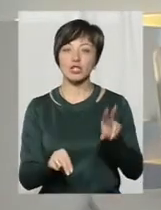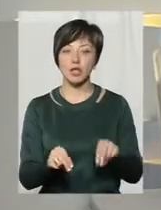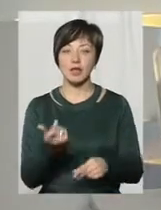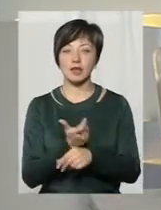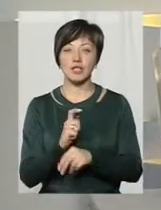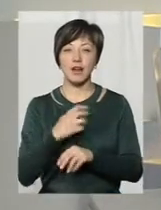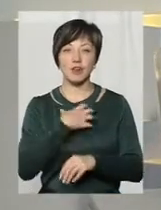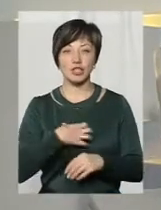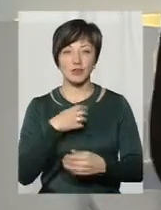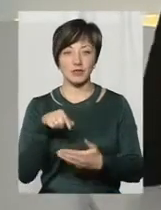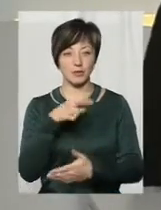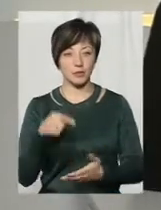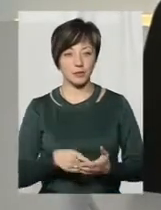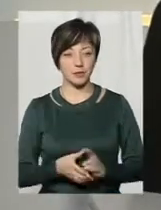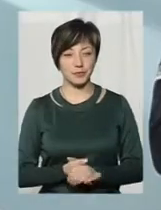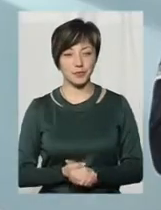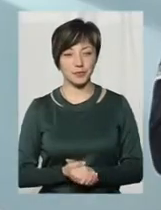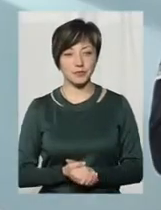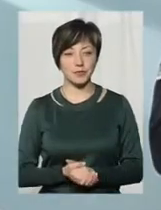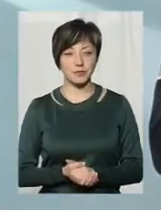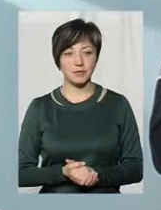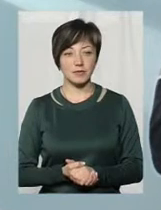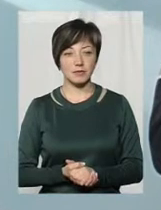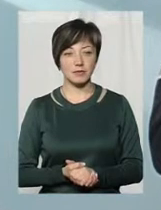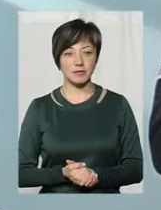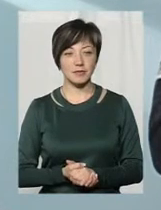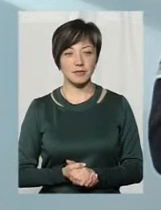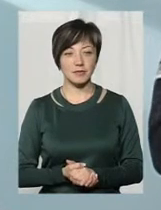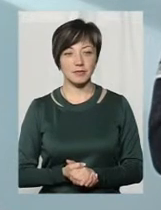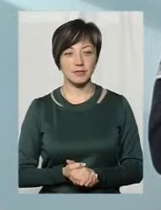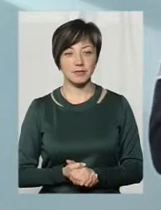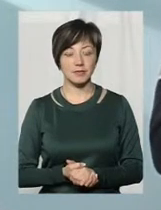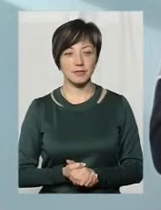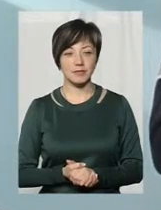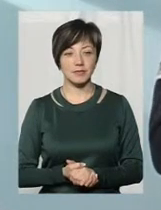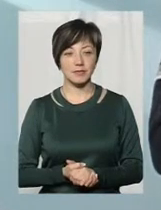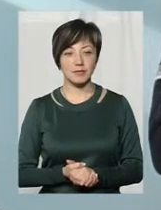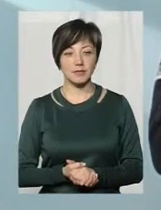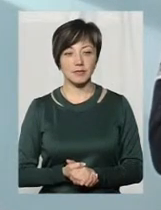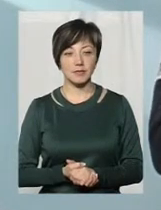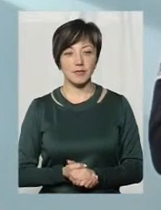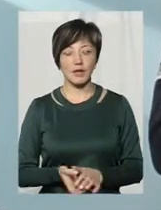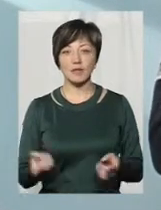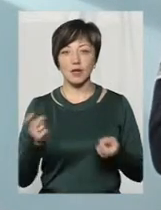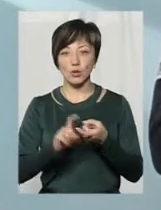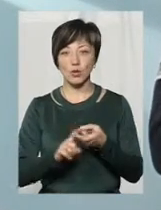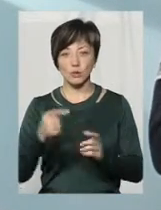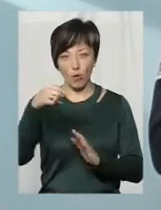найважливішими? Ну, в зв'язку з поглибленням русла,